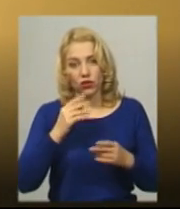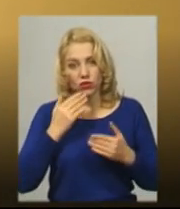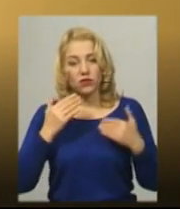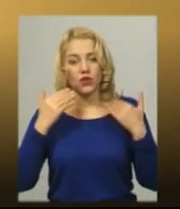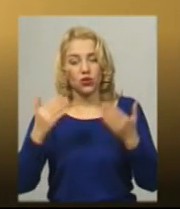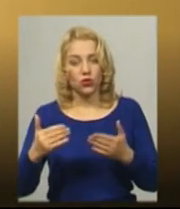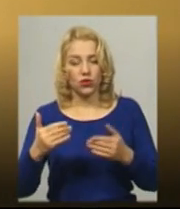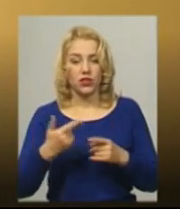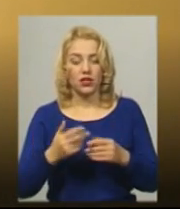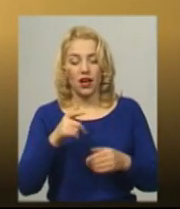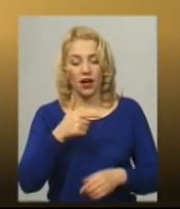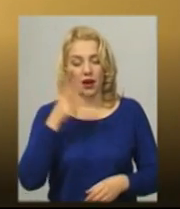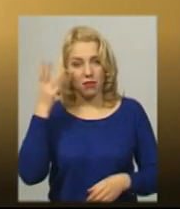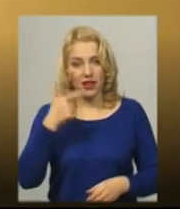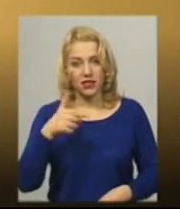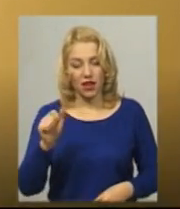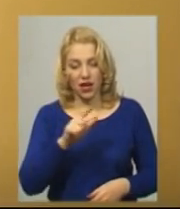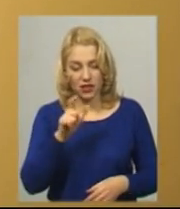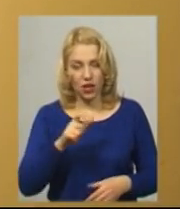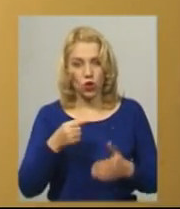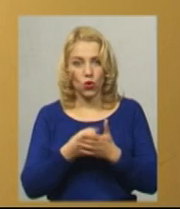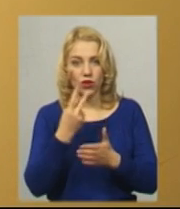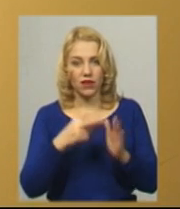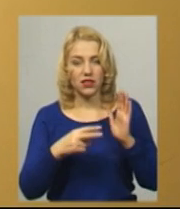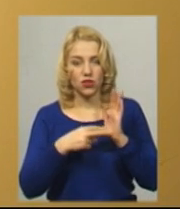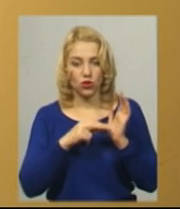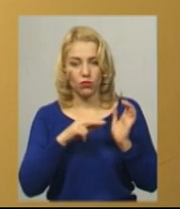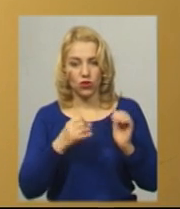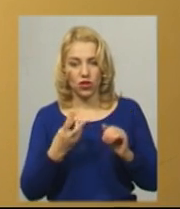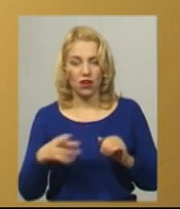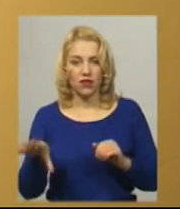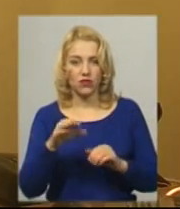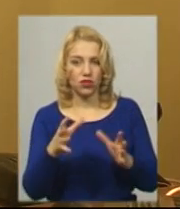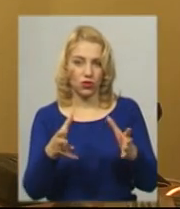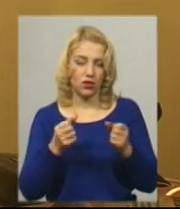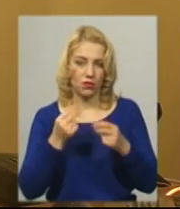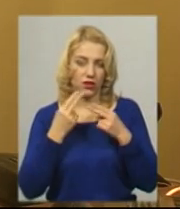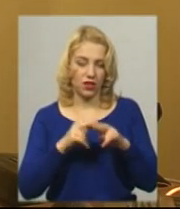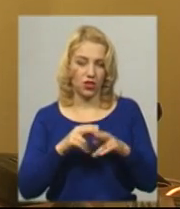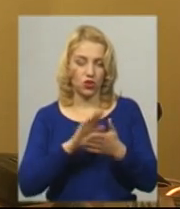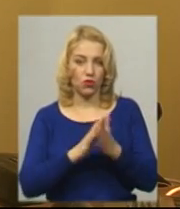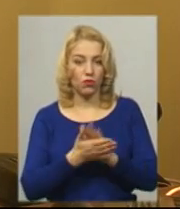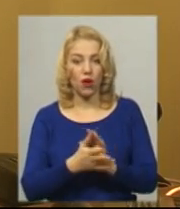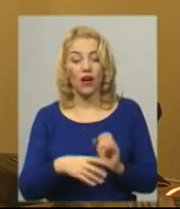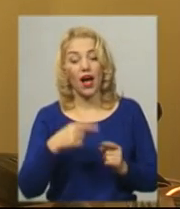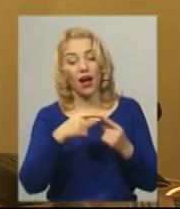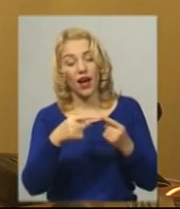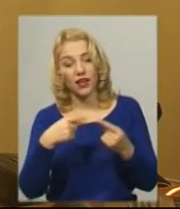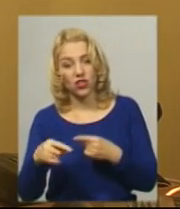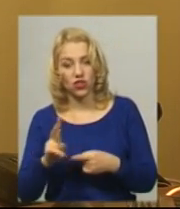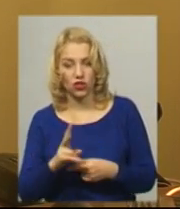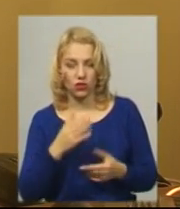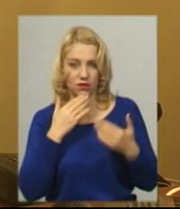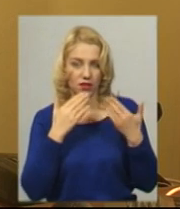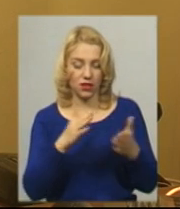«Хмельницьгазу» до 27 червня, вони всі отримують технічні умови. Всі інші, які звертали вже після